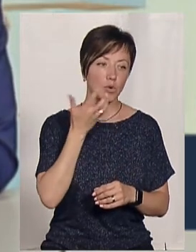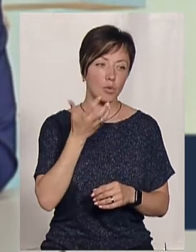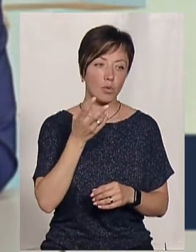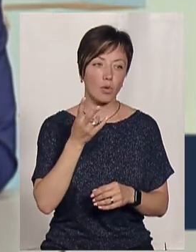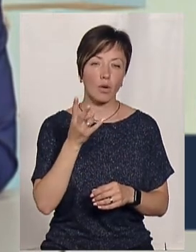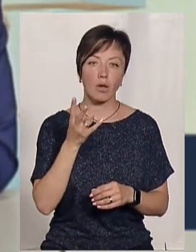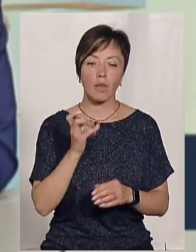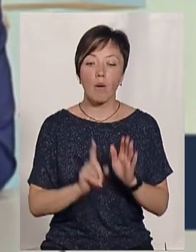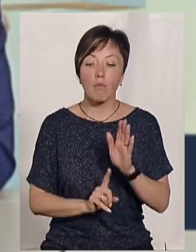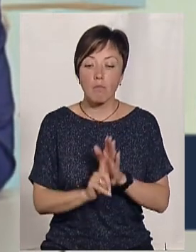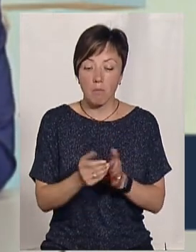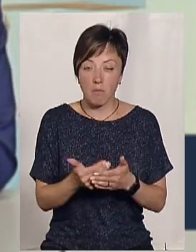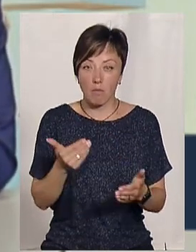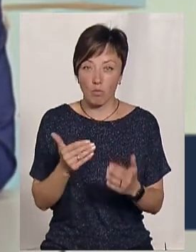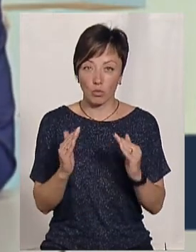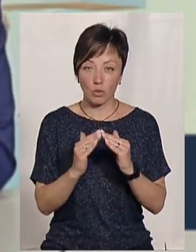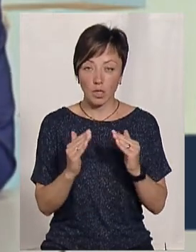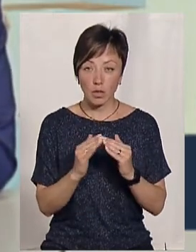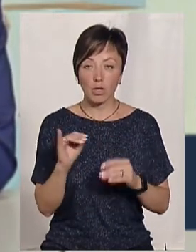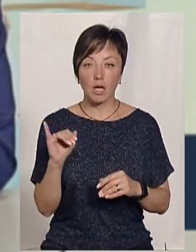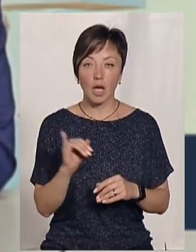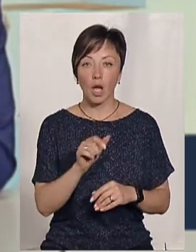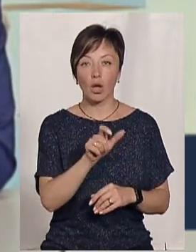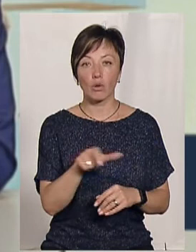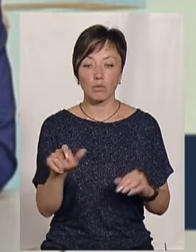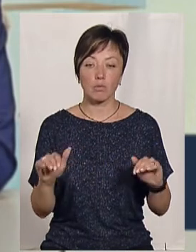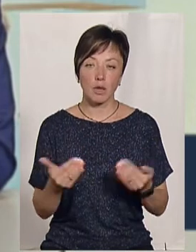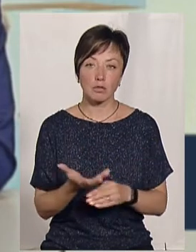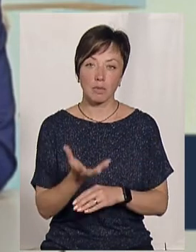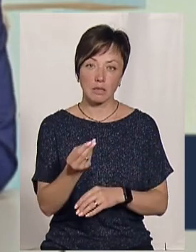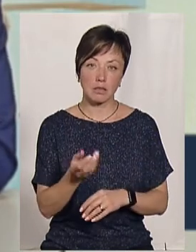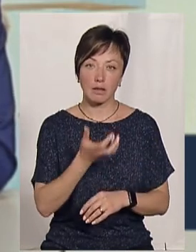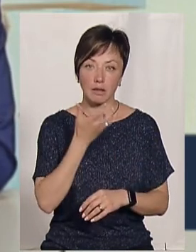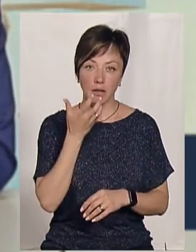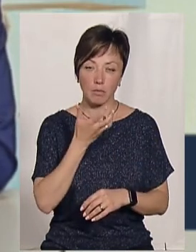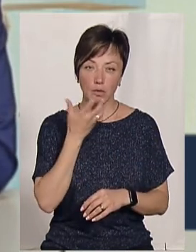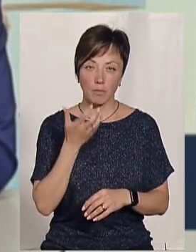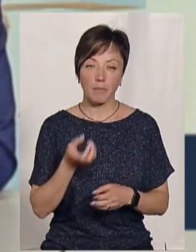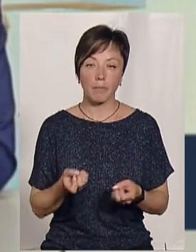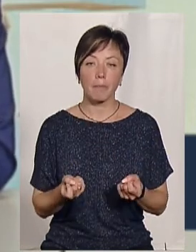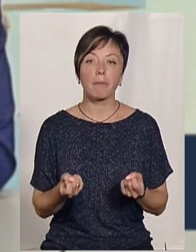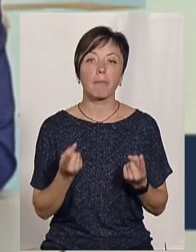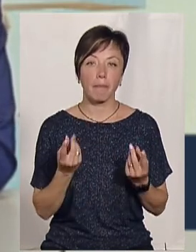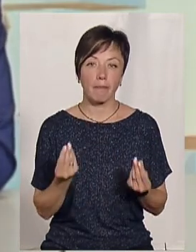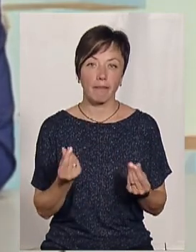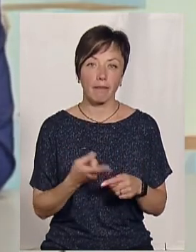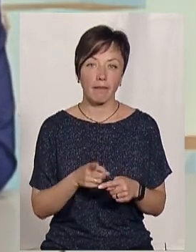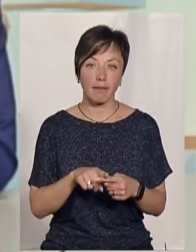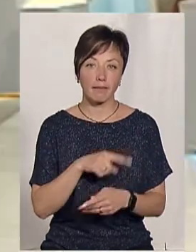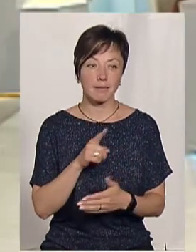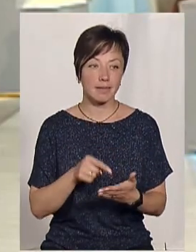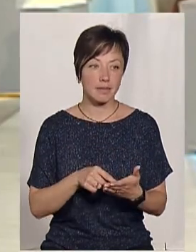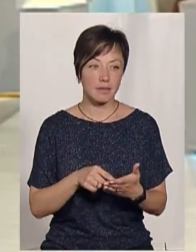вході в будинок, і щоб мешканці менше платили за теплоносія. Де берете кошти на це?